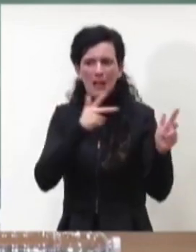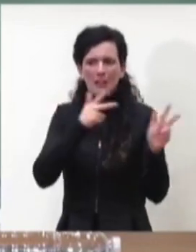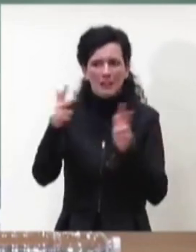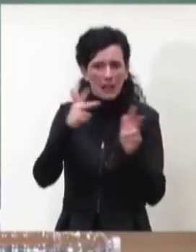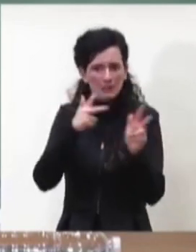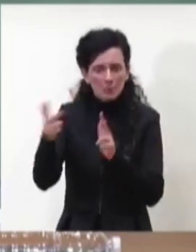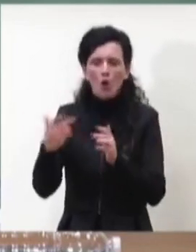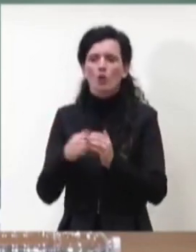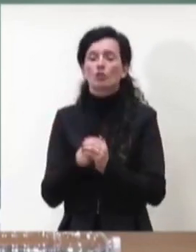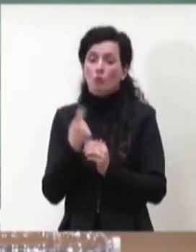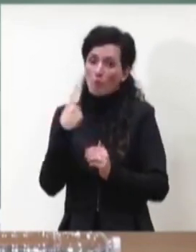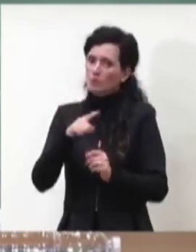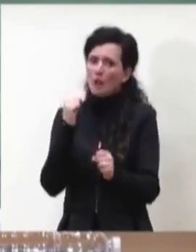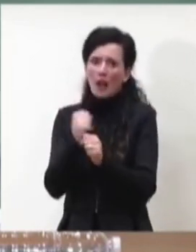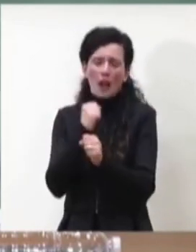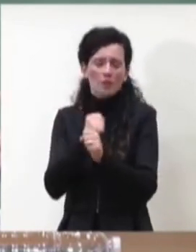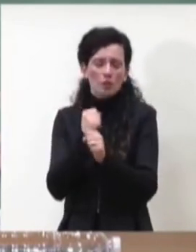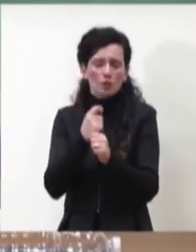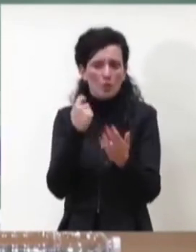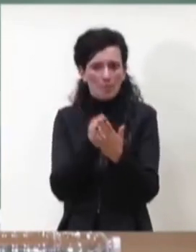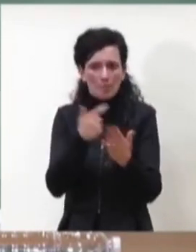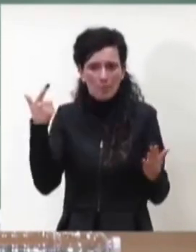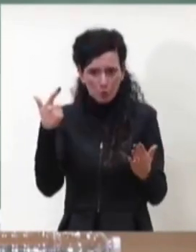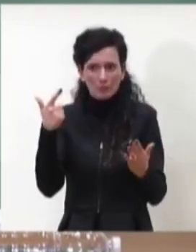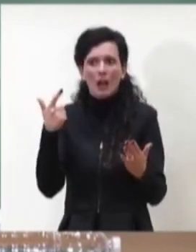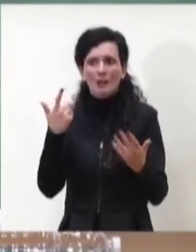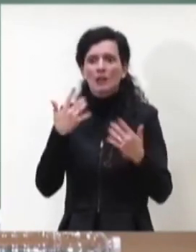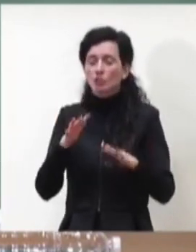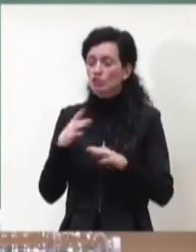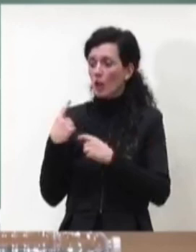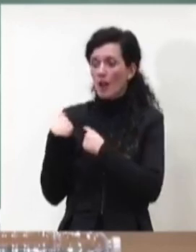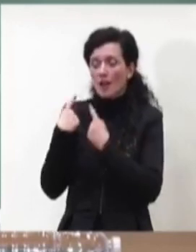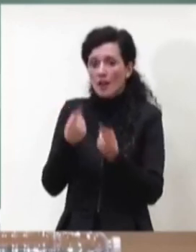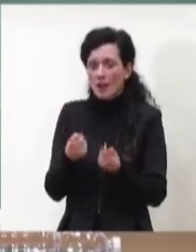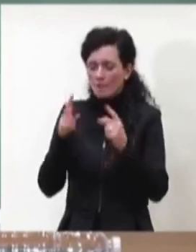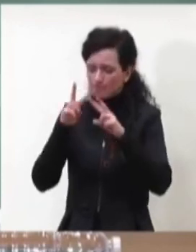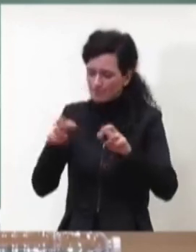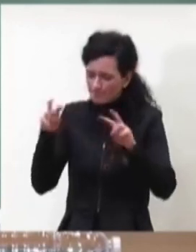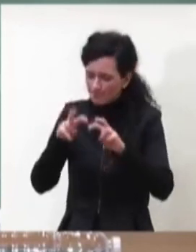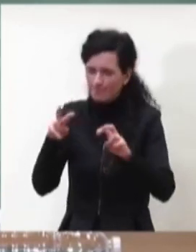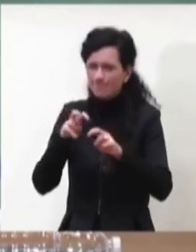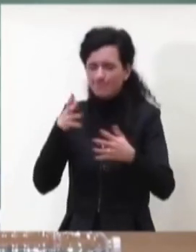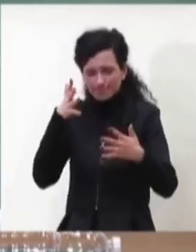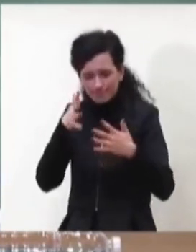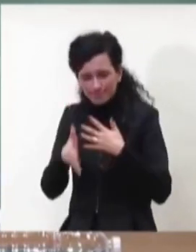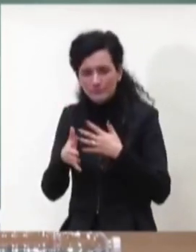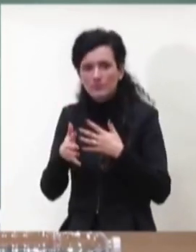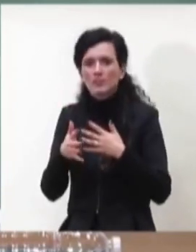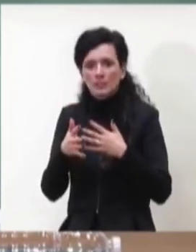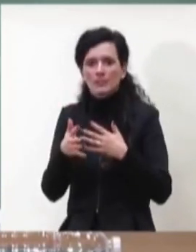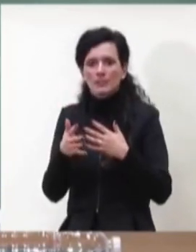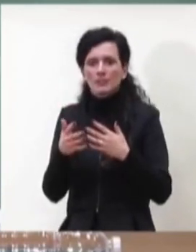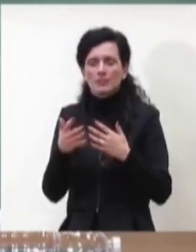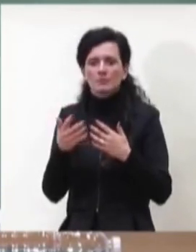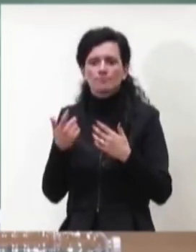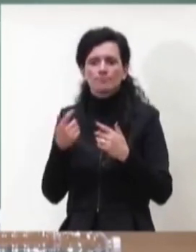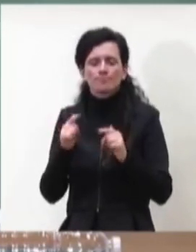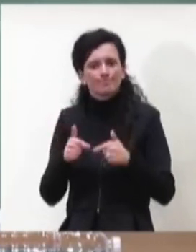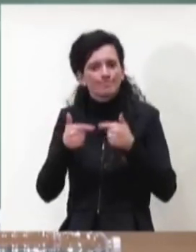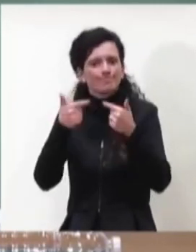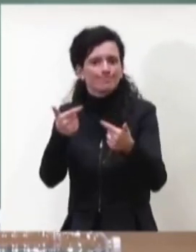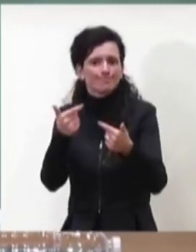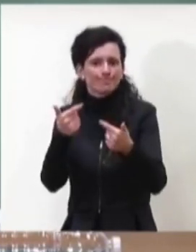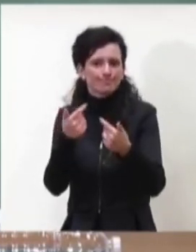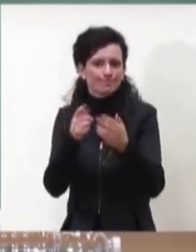prezioso che sta venendo analizzato in questi giorni viene approfondito per l'impatto che potrà avere e quindi in realtà